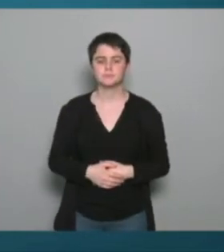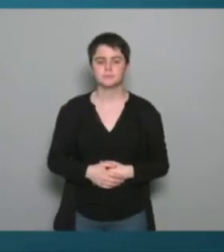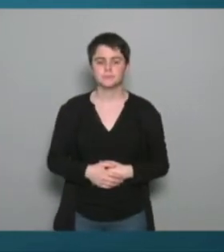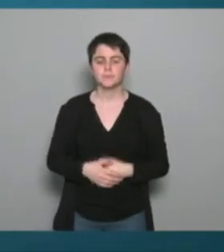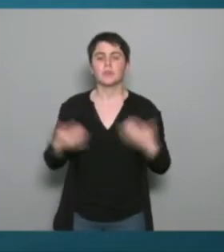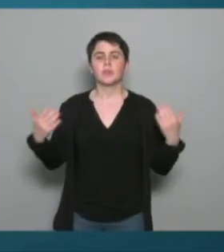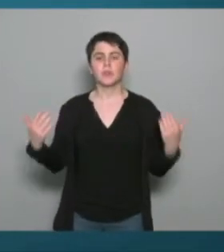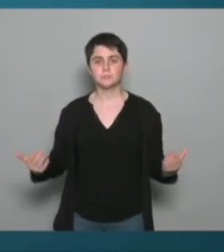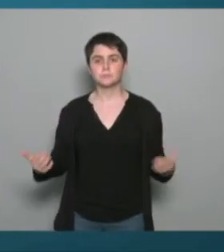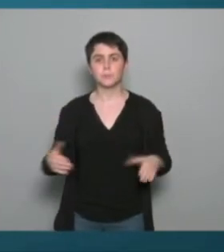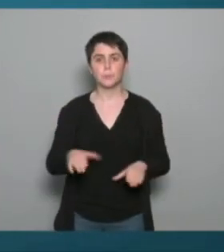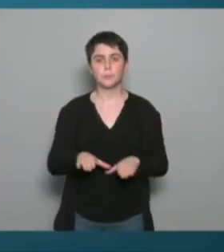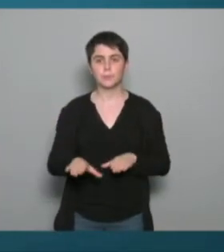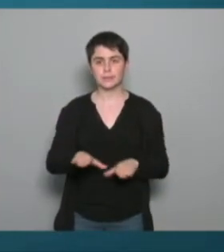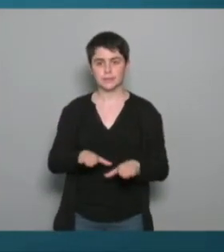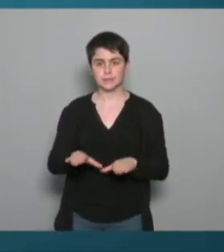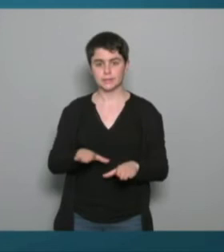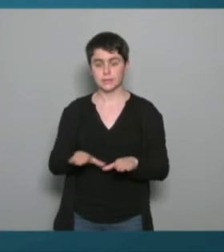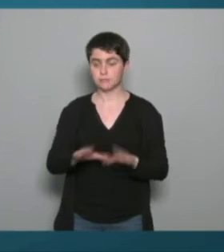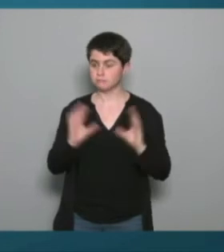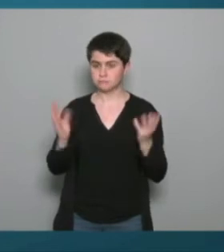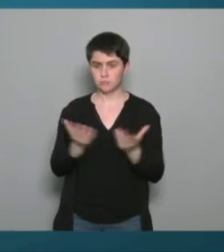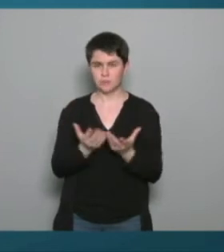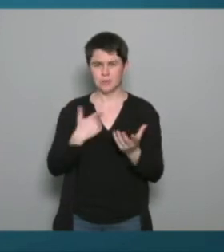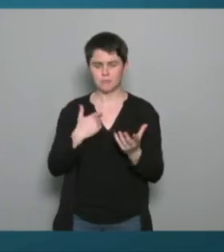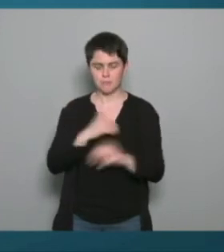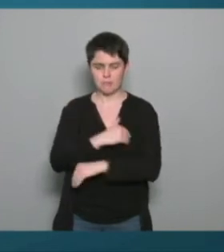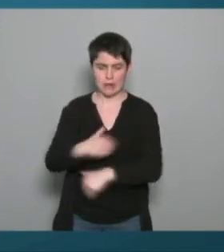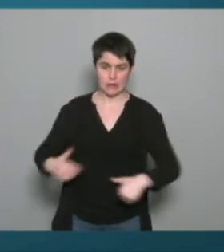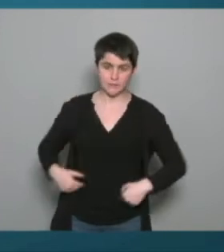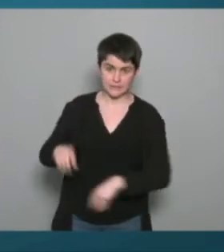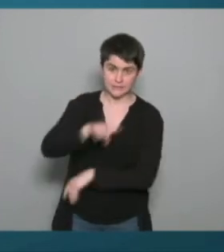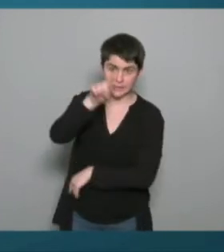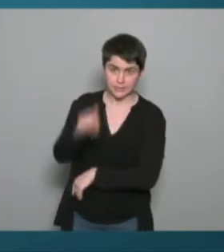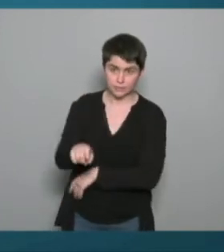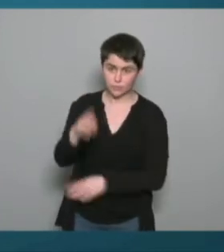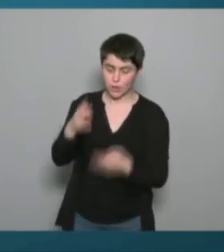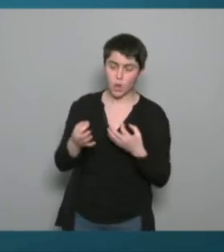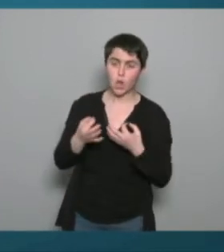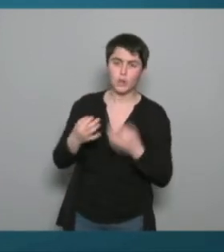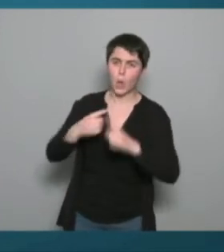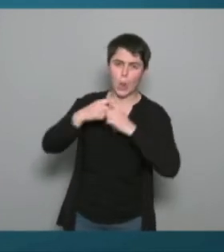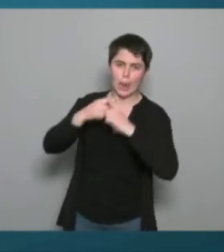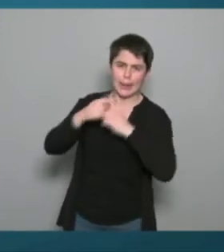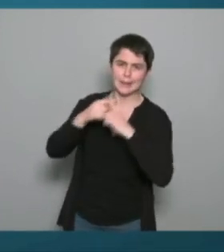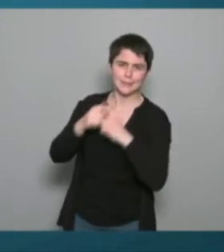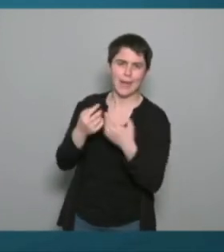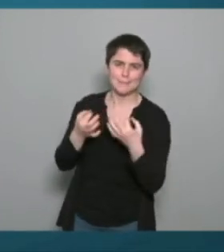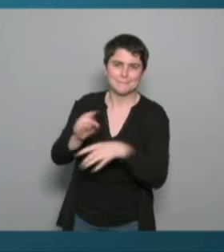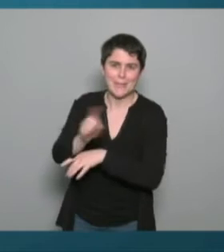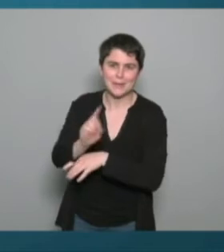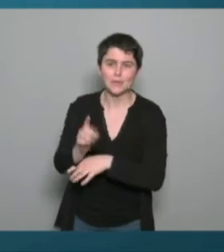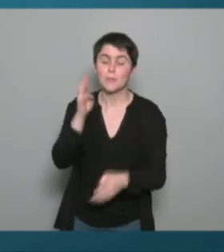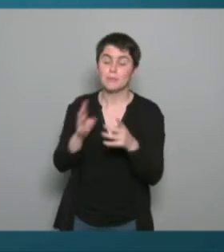moi je voudrais terminer par une question alors le temps effectivement ne nous permet pas de débattre mais ça peut faire l'objet d'autres réflexions